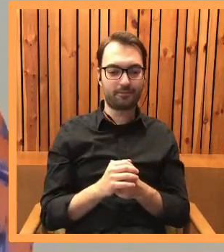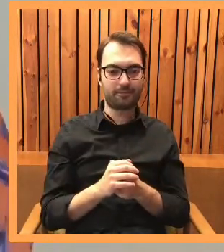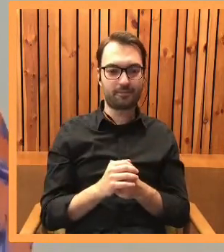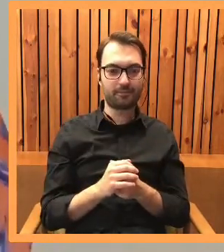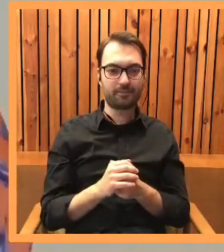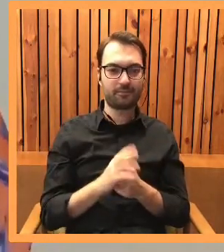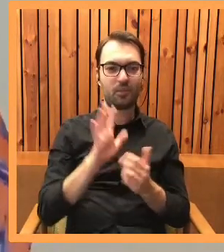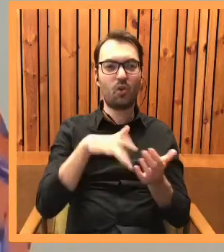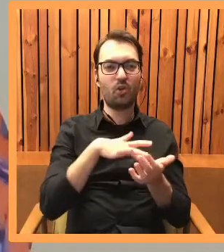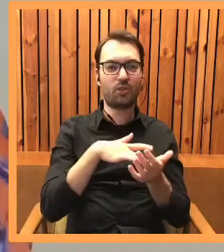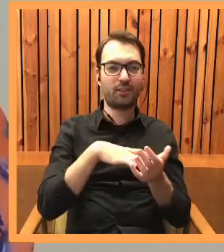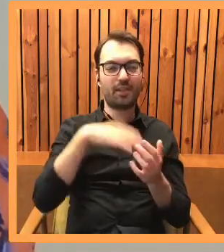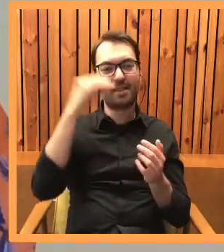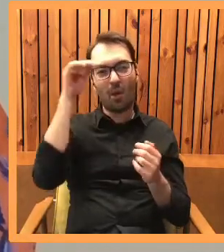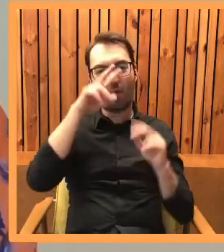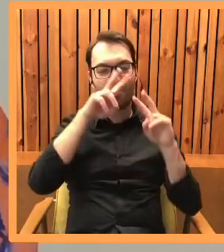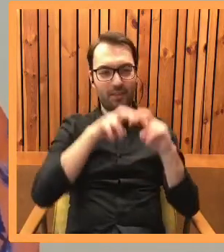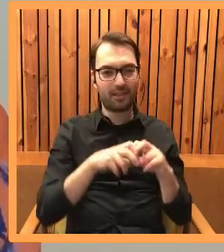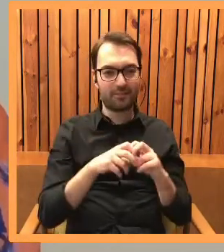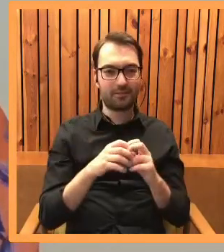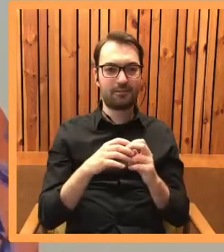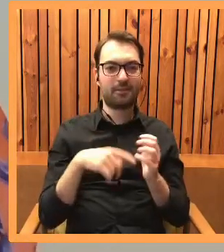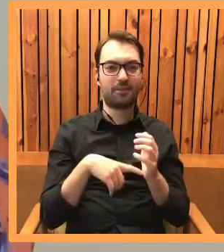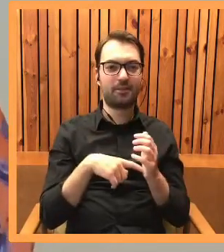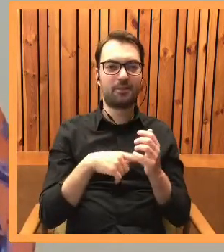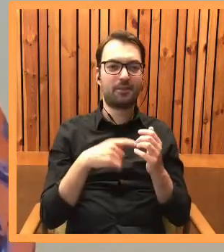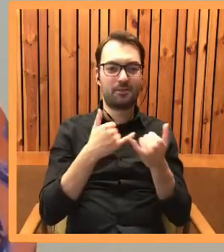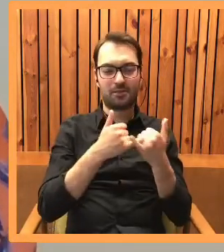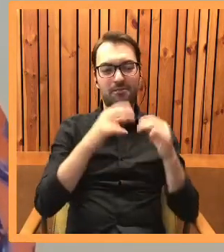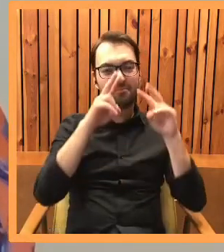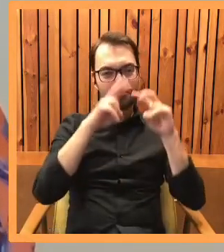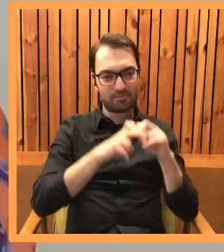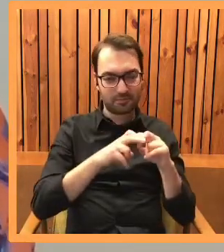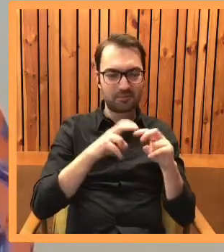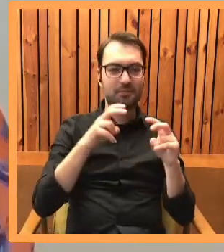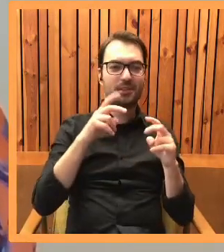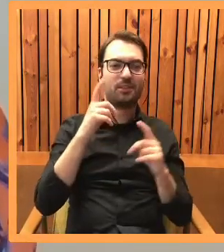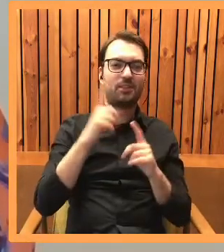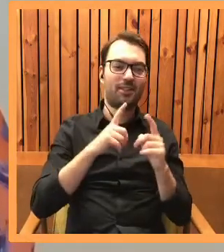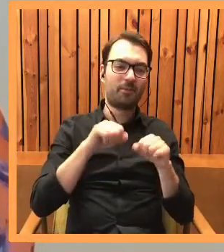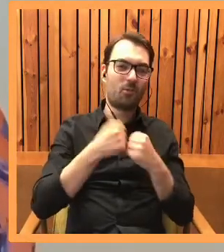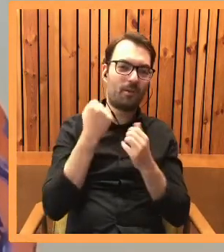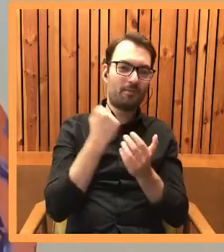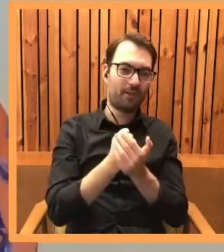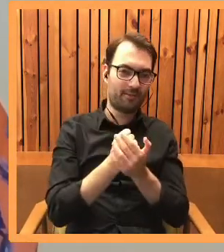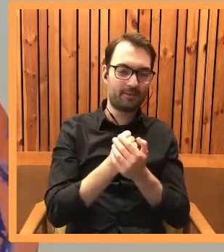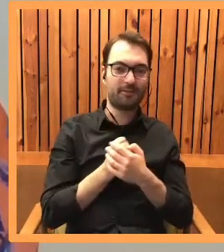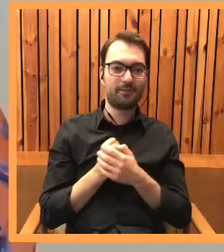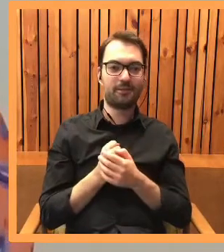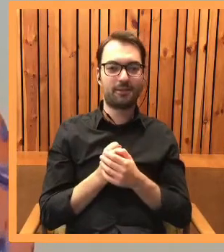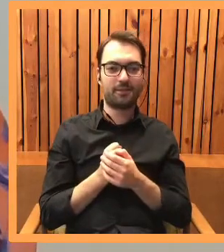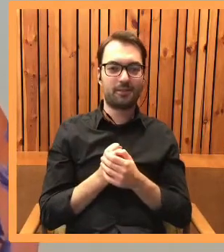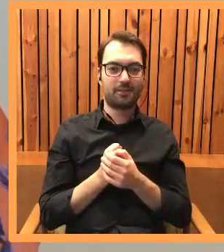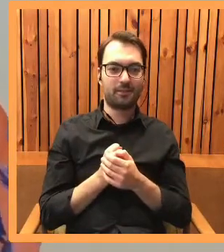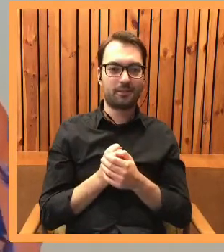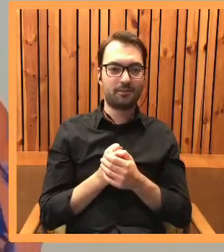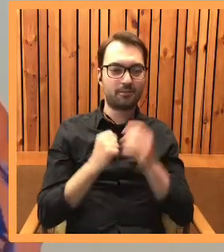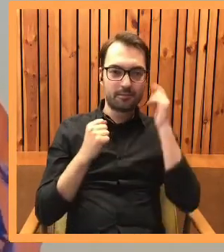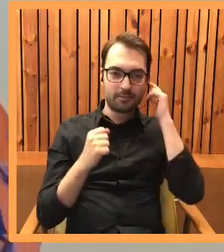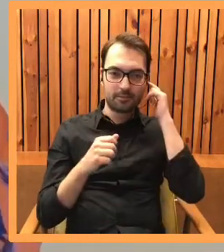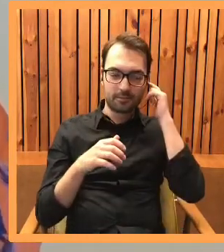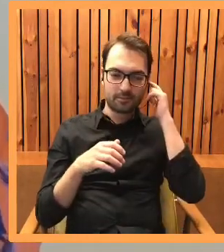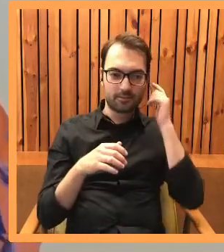taka placówka badawcza naukowa, która robiła różne badania, często dość niezgodne z prawem naukologicznej ludności.